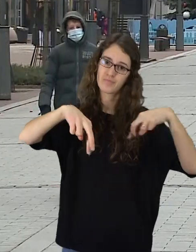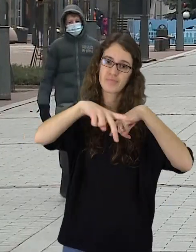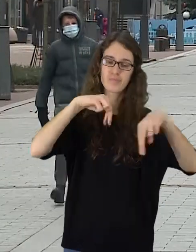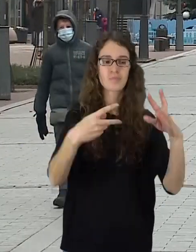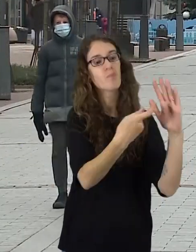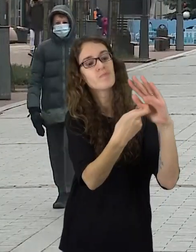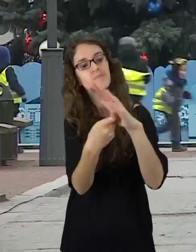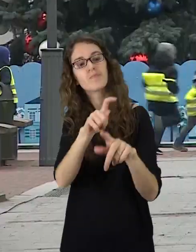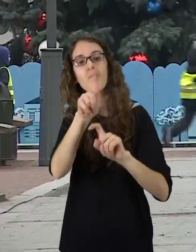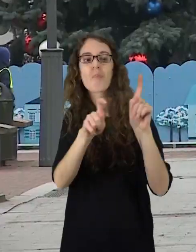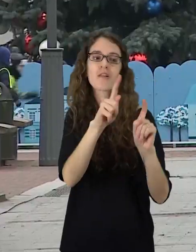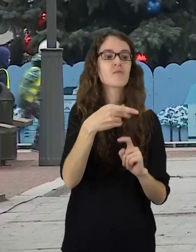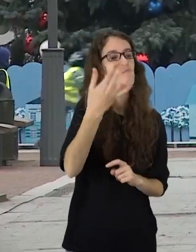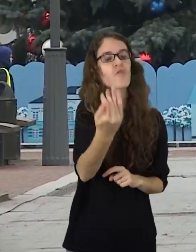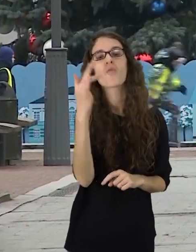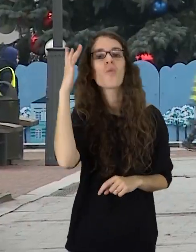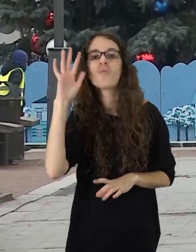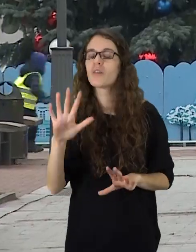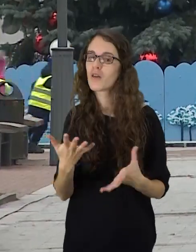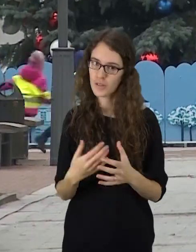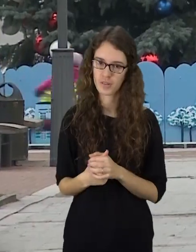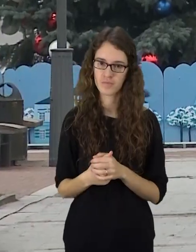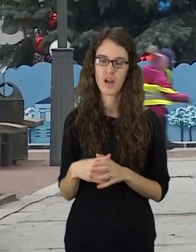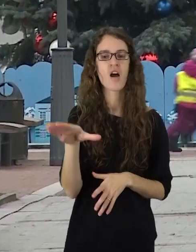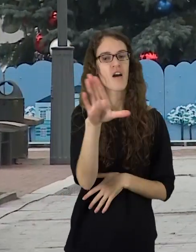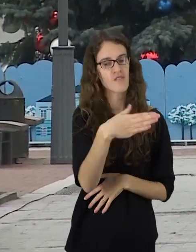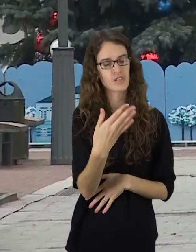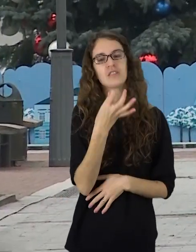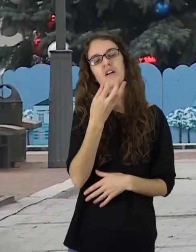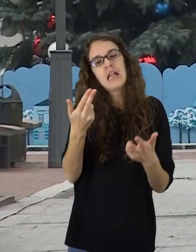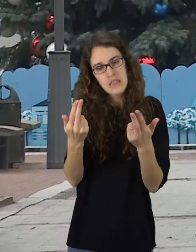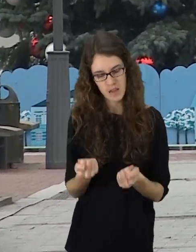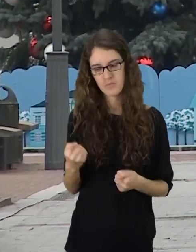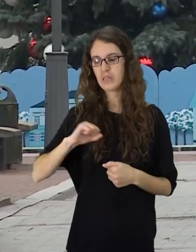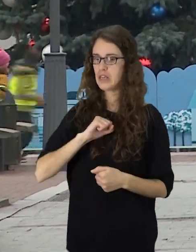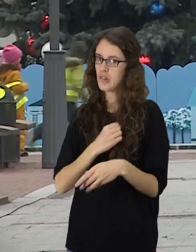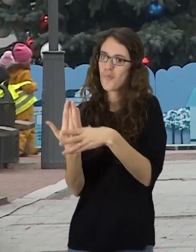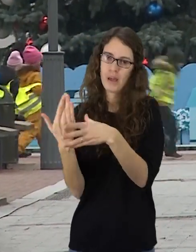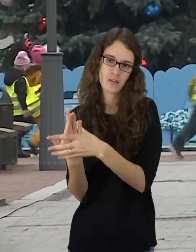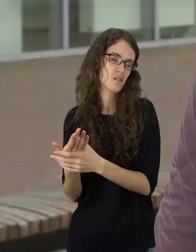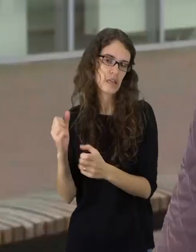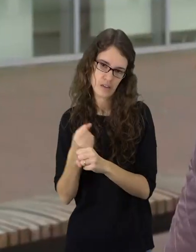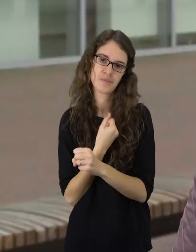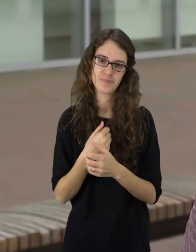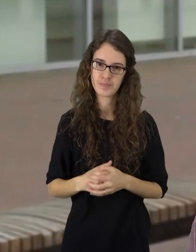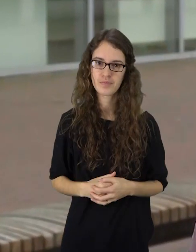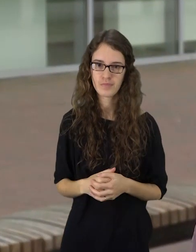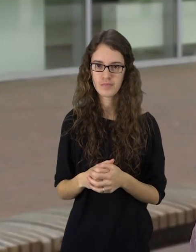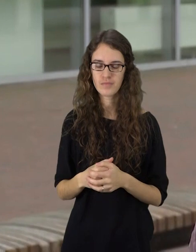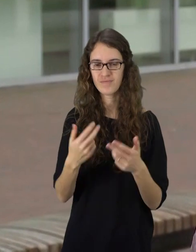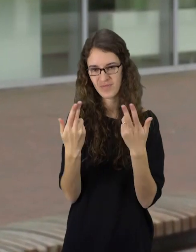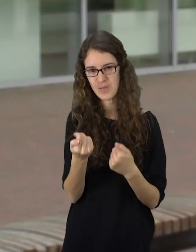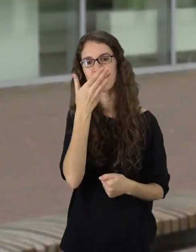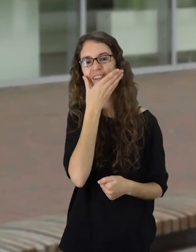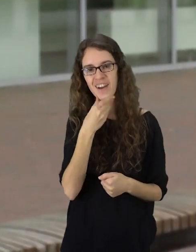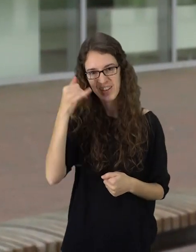tokį gražų gestą. Visi vieningai pritarė, kad pagalba šiulių medikams tiesiog gyvybiškai būtina. Gražiai žinoma.